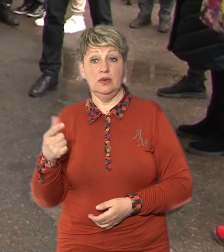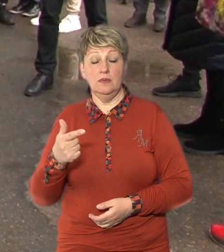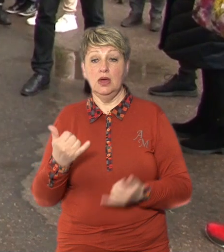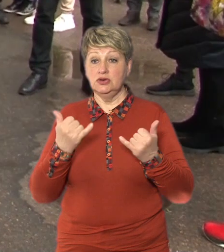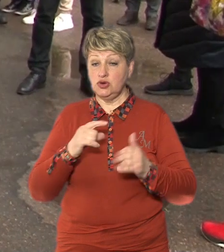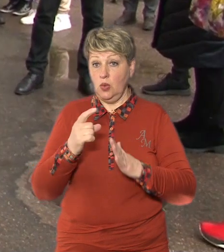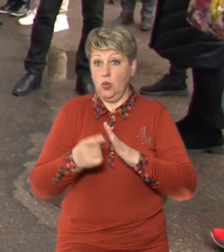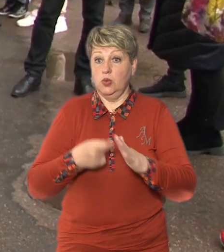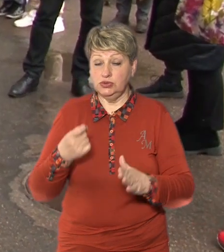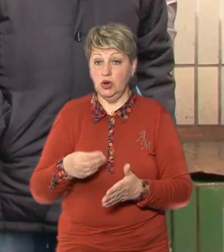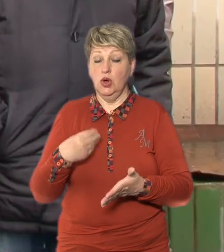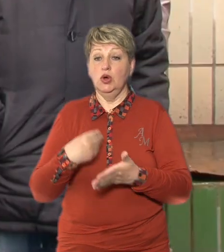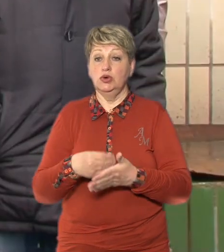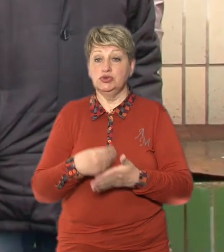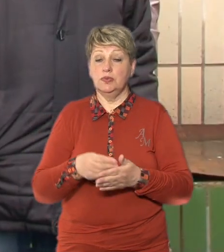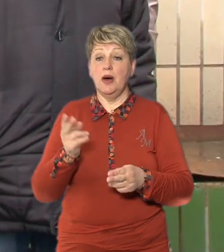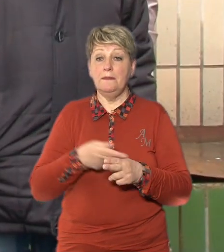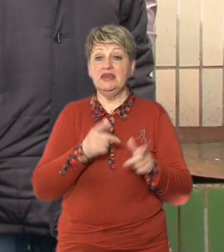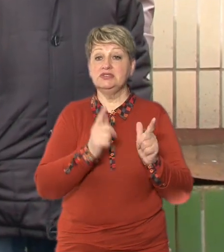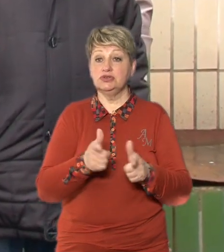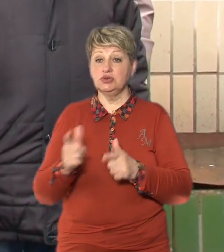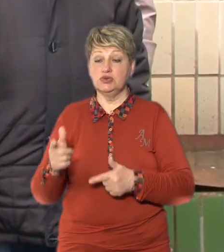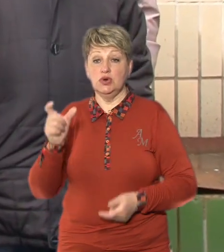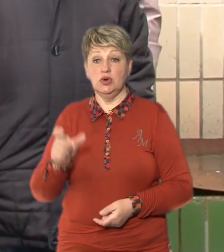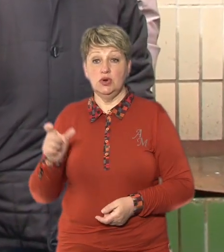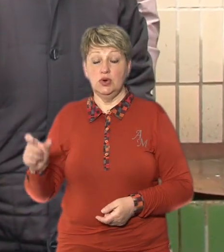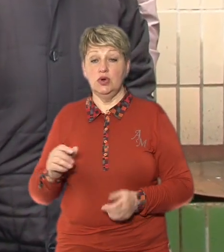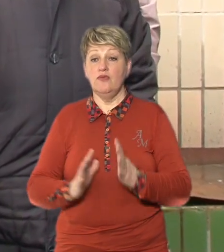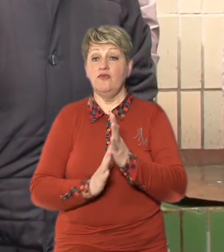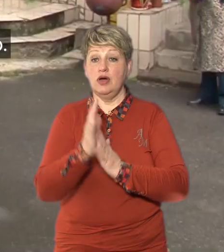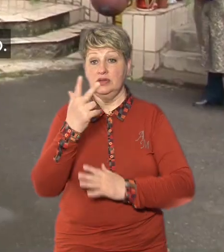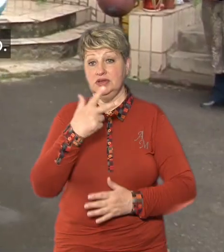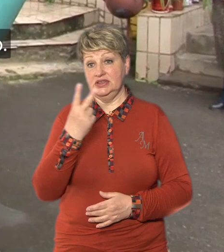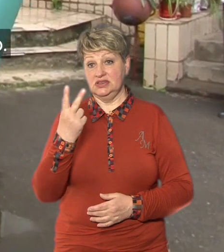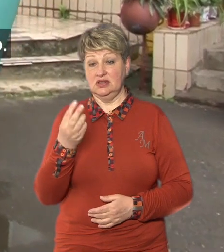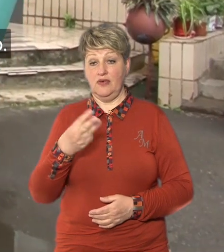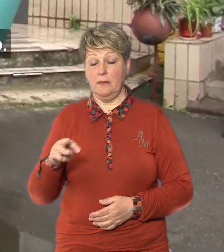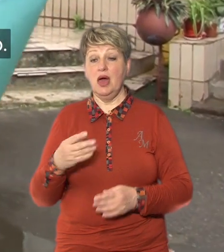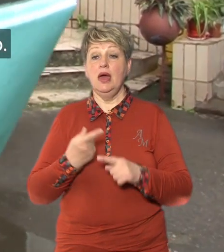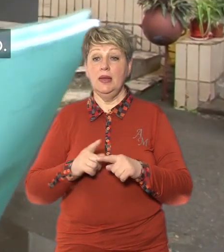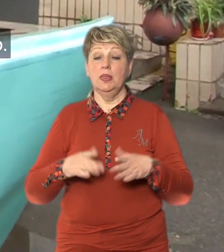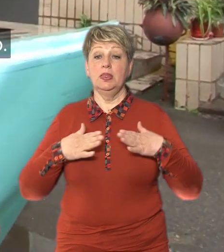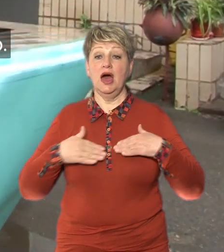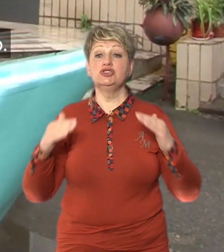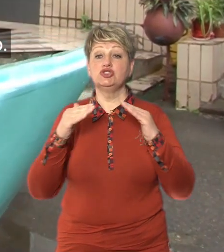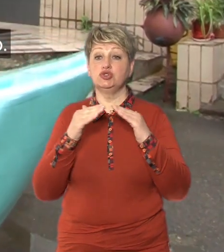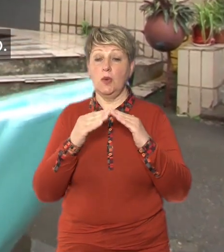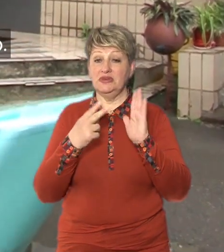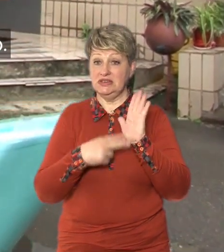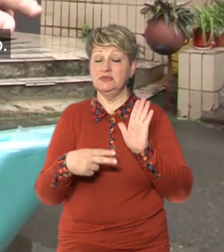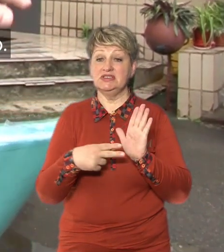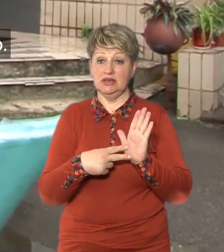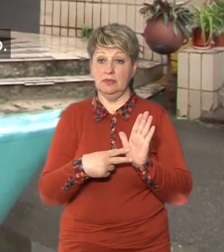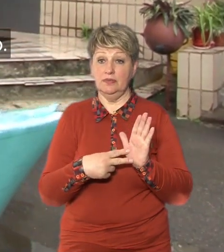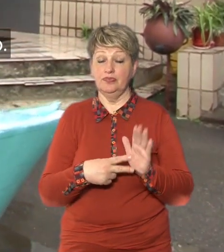дізнався, що сума безпогодження мешканців зросла до 32 мільйонів Ось наш будинок, 77 будинок,